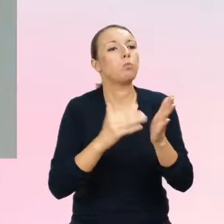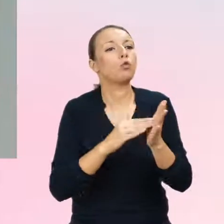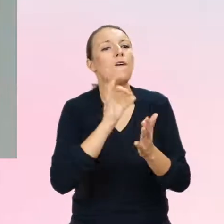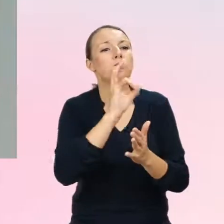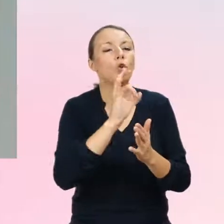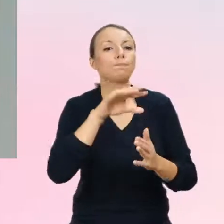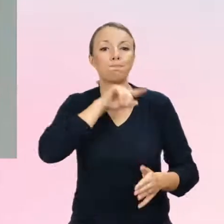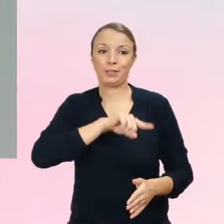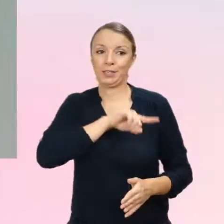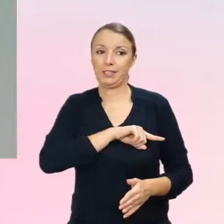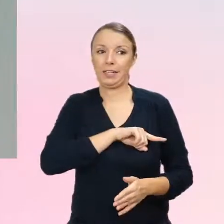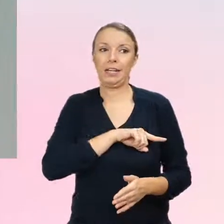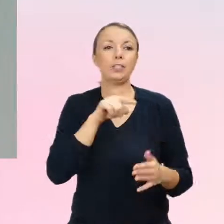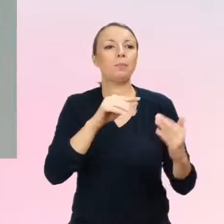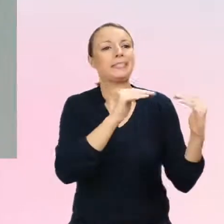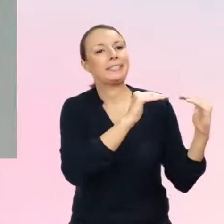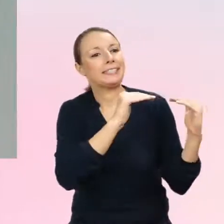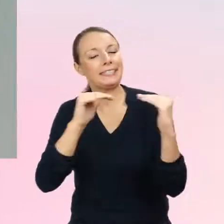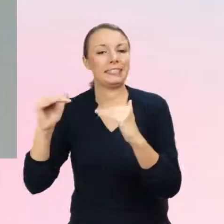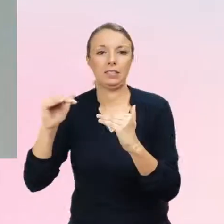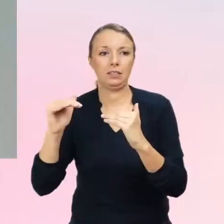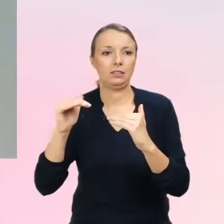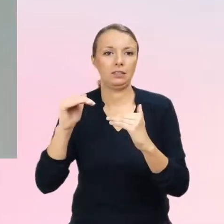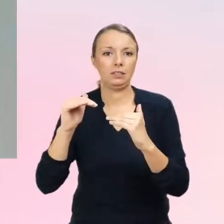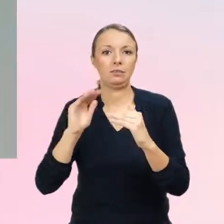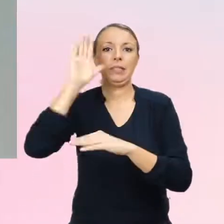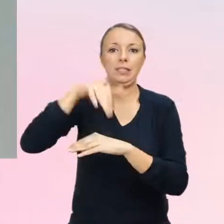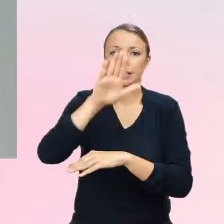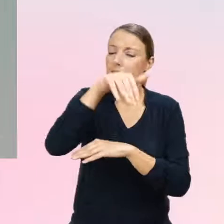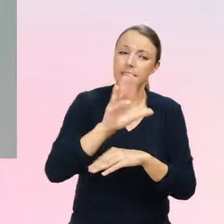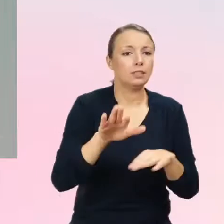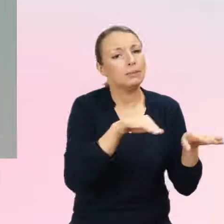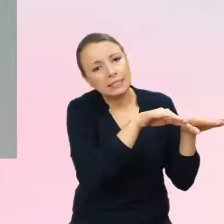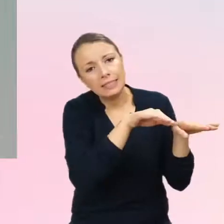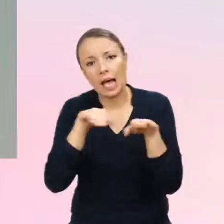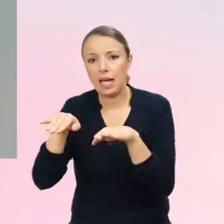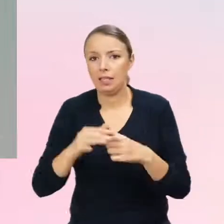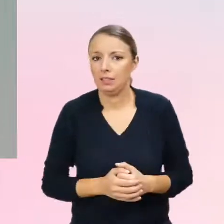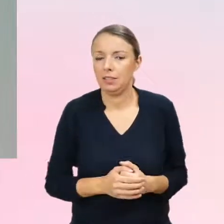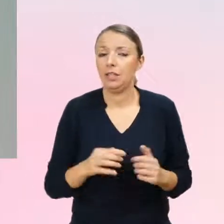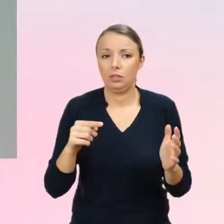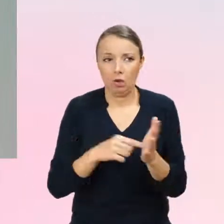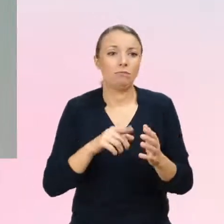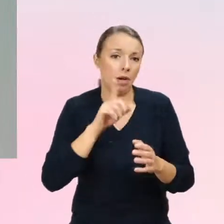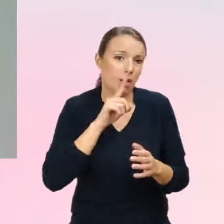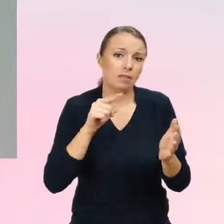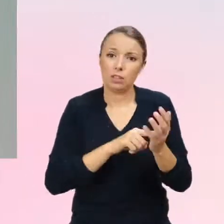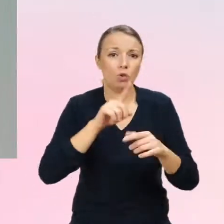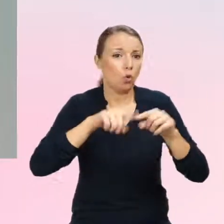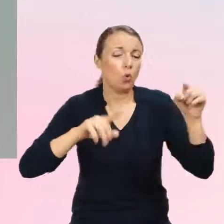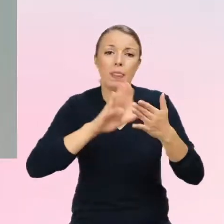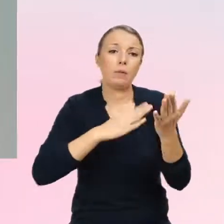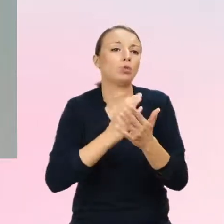psychicznego, tak, i to ustabilizowanie stanu psychicznego różnie może trwać. Ono może trwać ileś